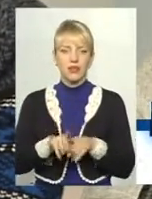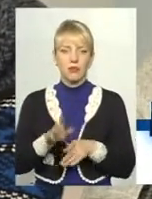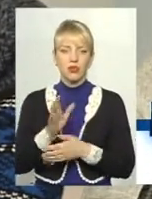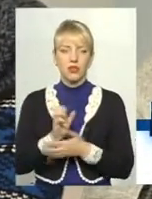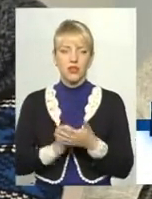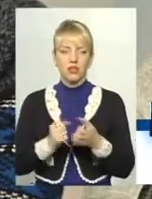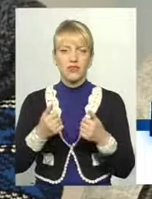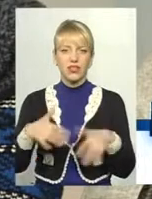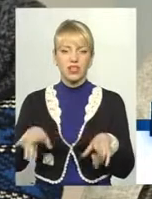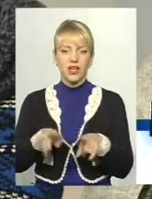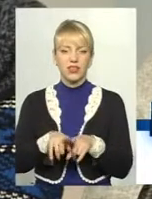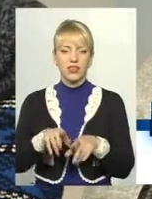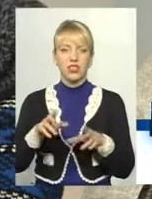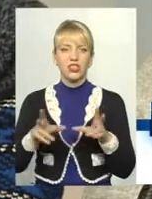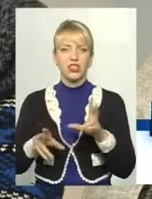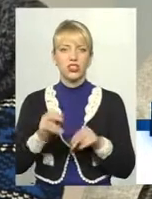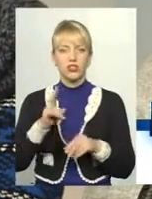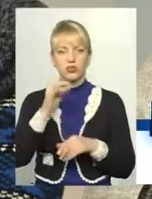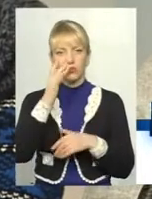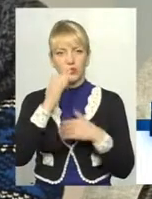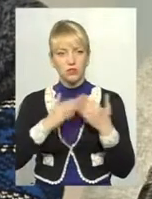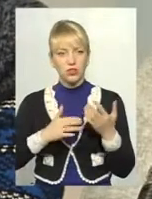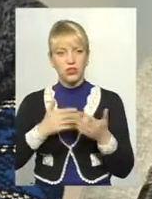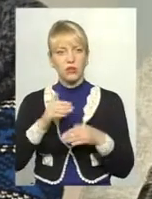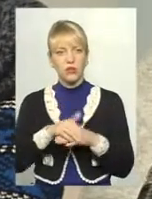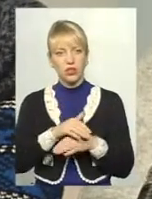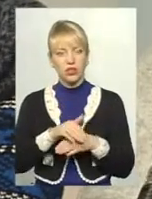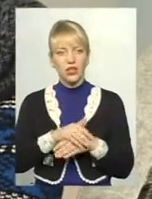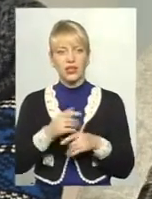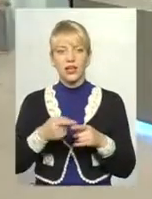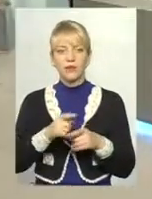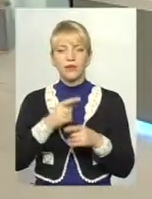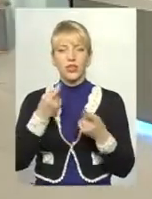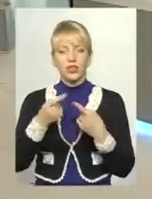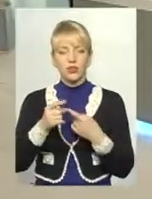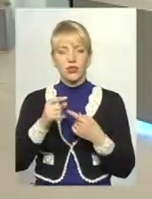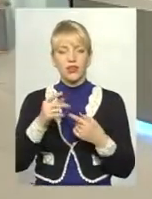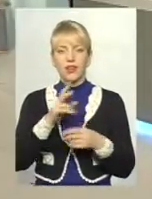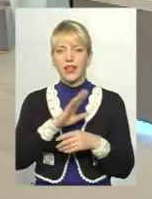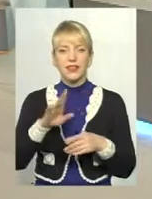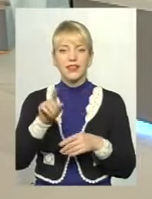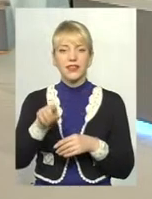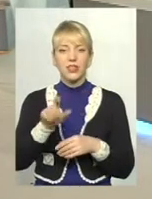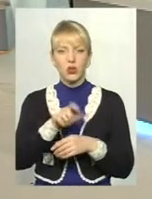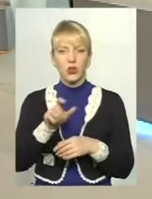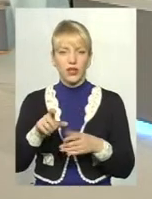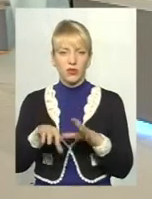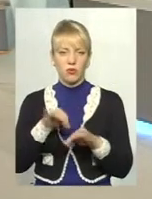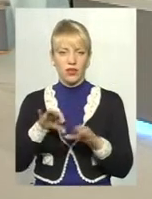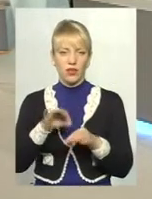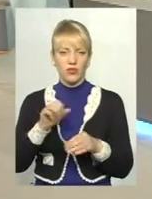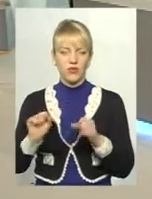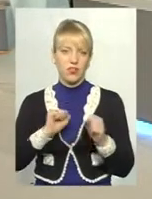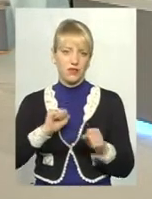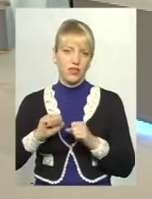втрачає такий шанс, то тоді, вибачте мені, будь ласка, знаєте, напевно не тих людей вибирають саме в керівництво тієї чи іншої громади.